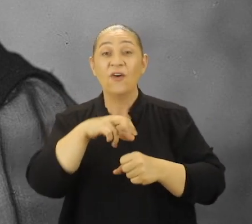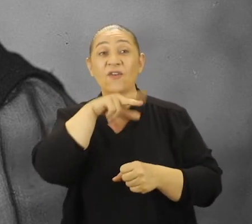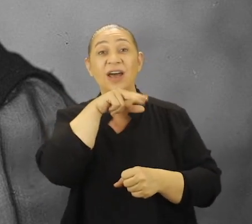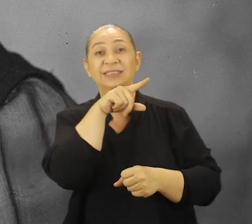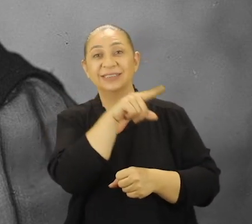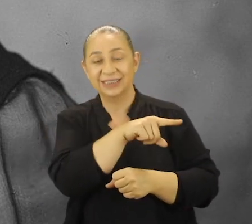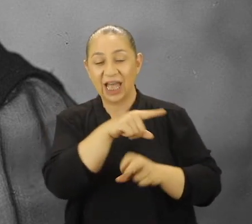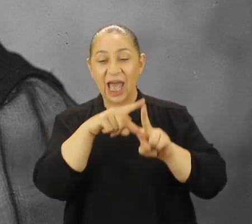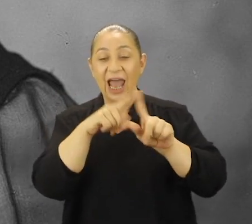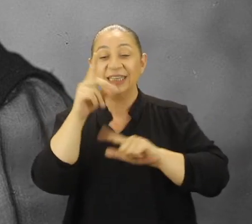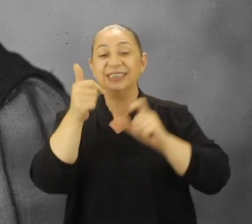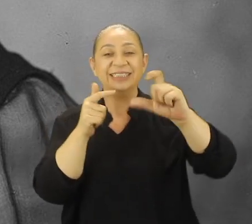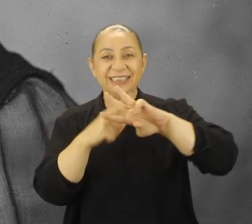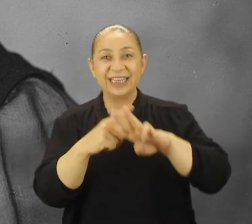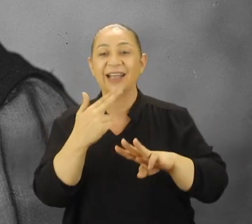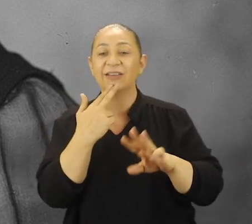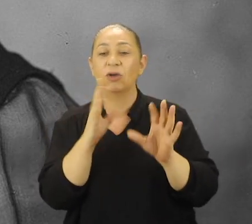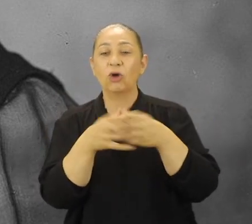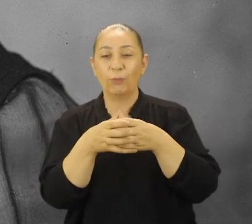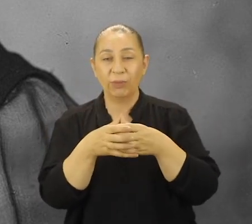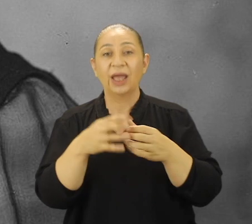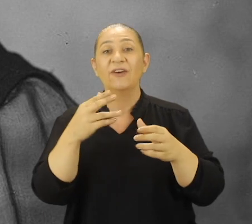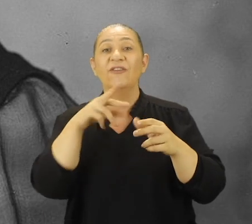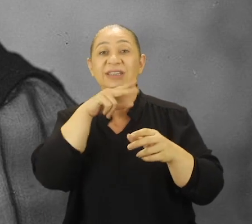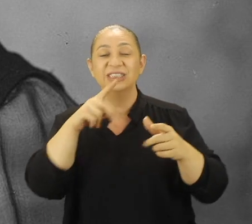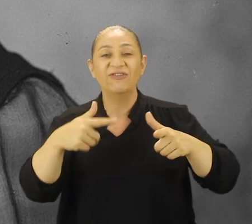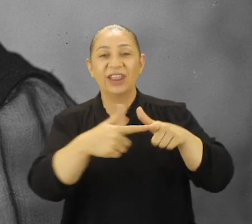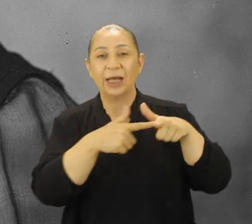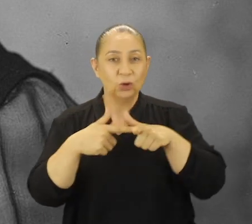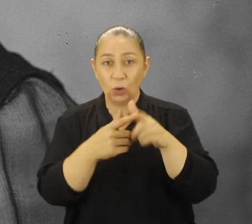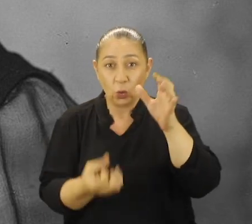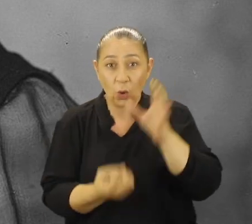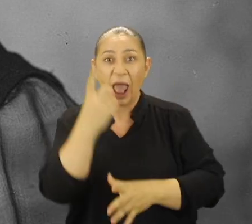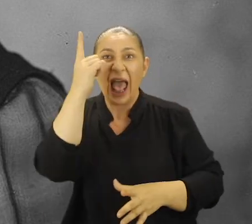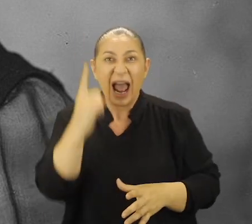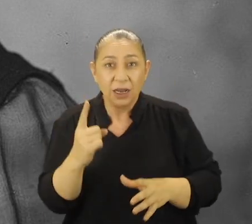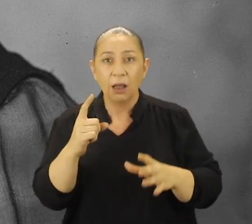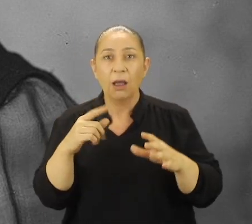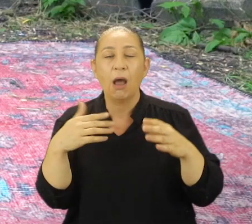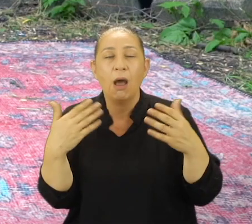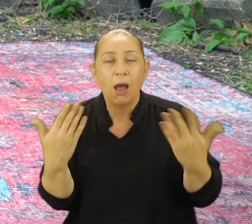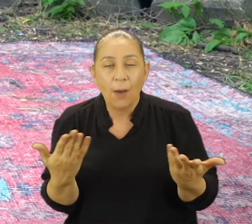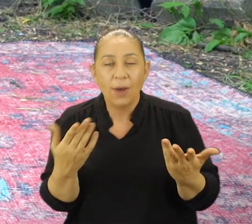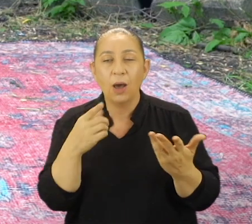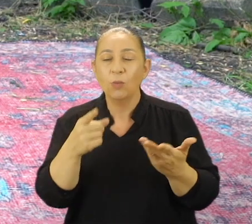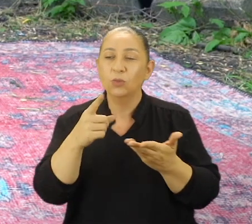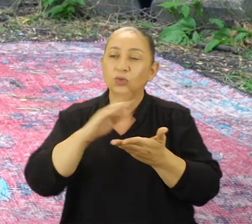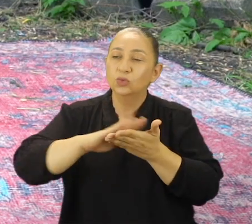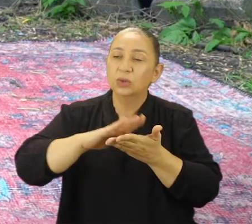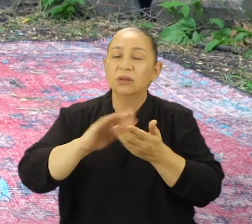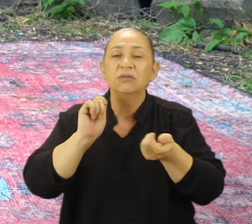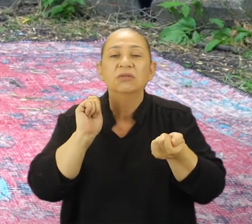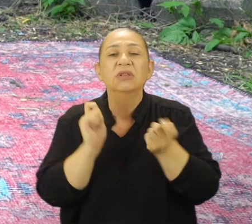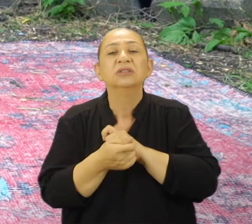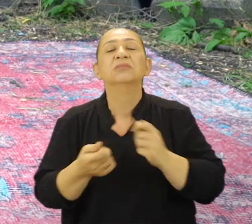mücadele Fransız Alice Kadın Kulüpleri Fransız Federasyonu'nu kurarak bir ilke imza attı fakat bu düzeni